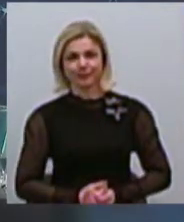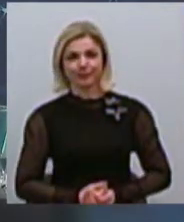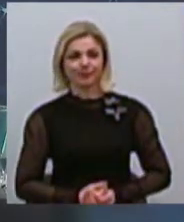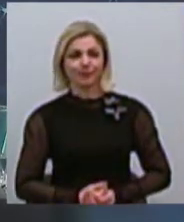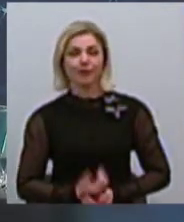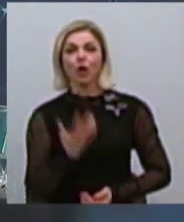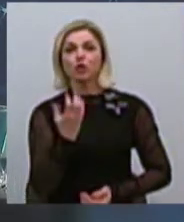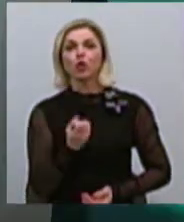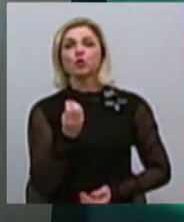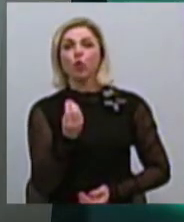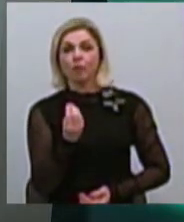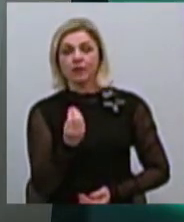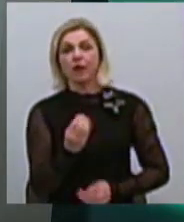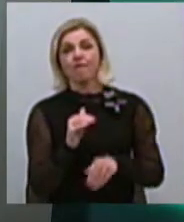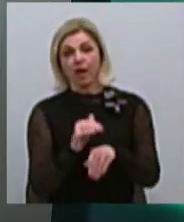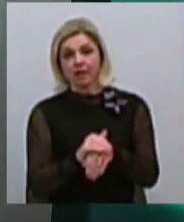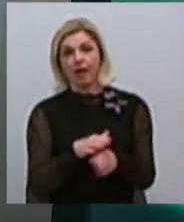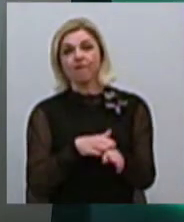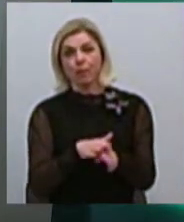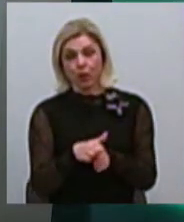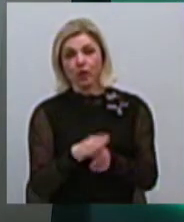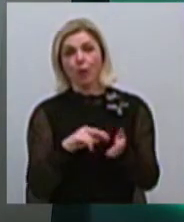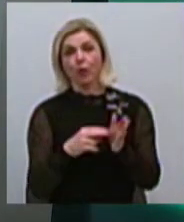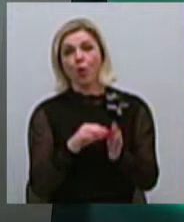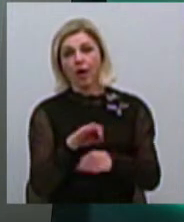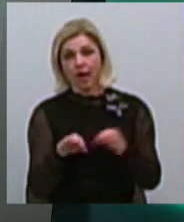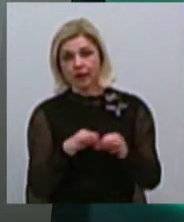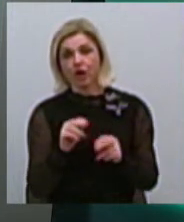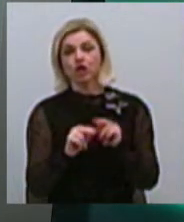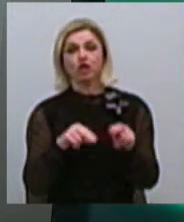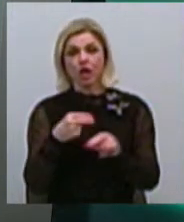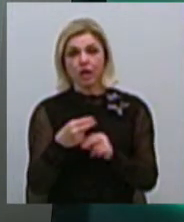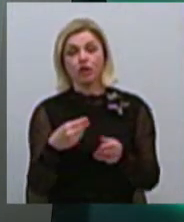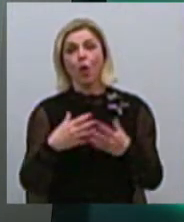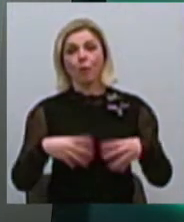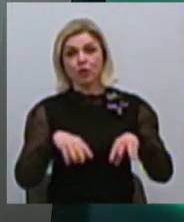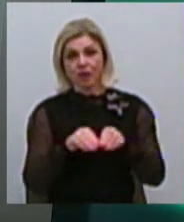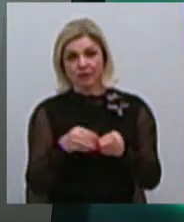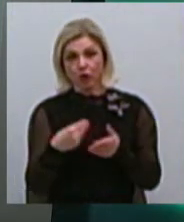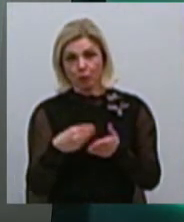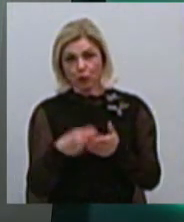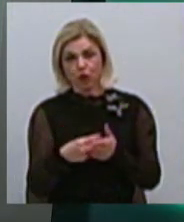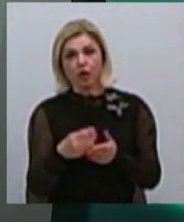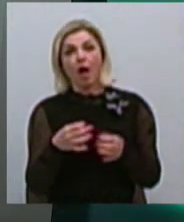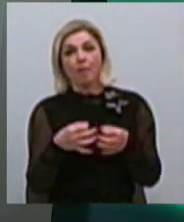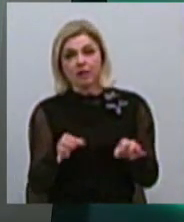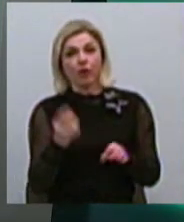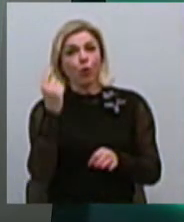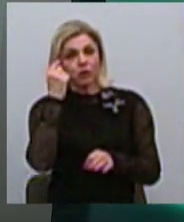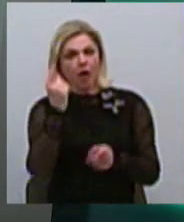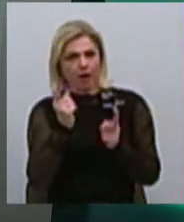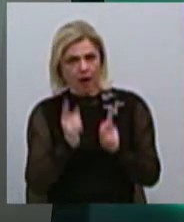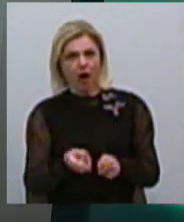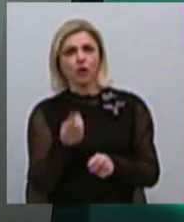поводу стоимости. Фактически реализация проектов через общественный бюджет позволяє нам, як общині, знайти реальну стоимость